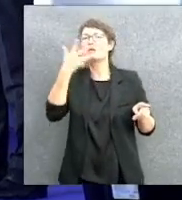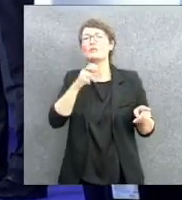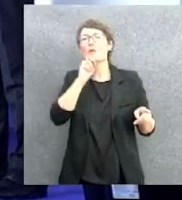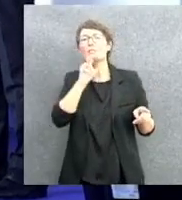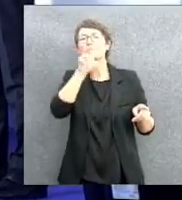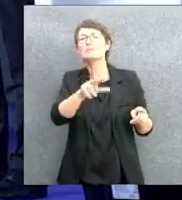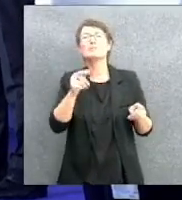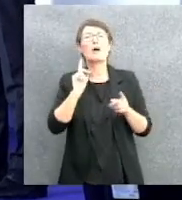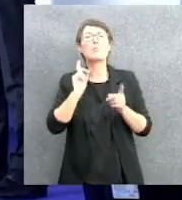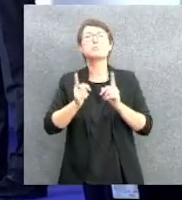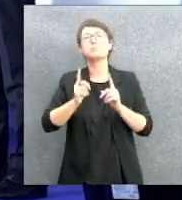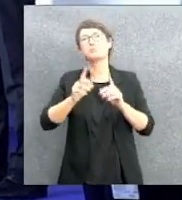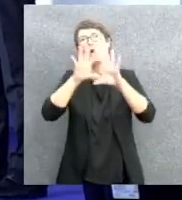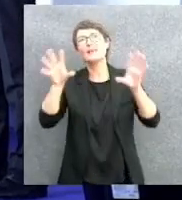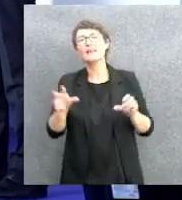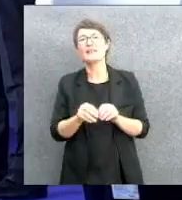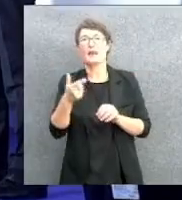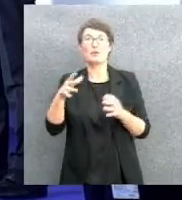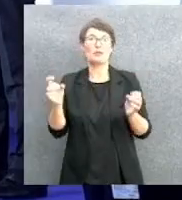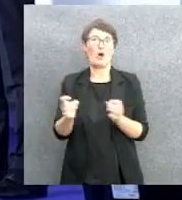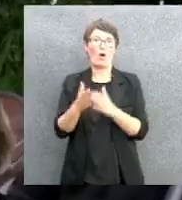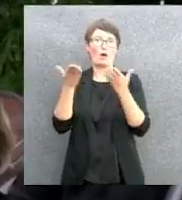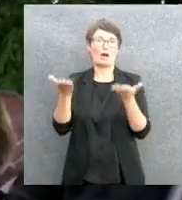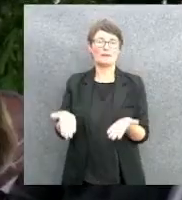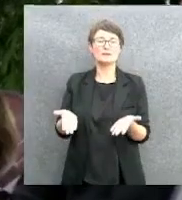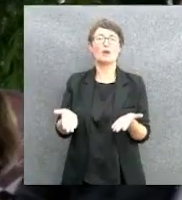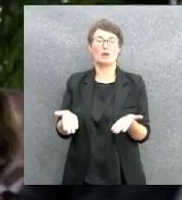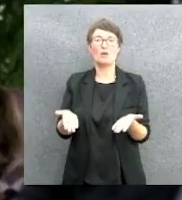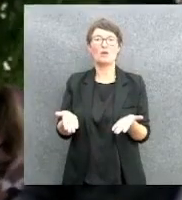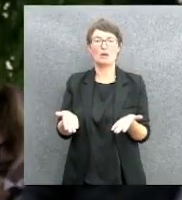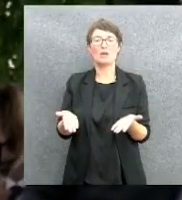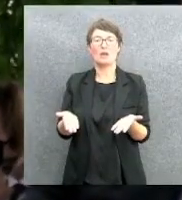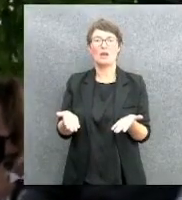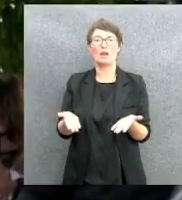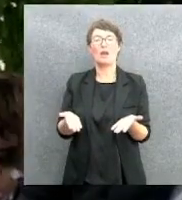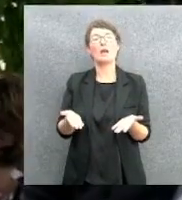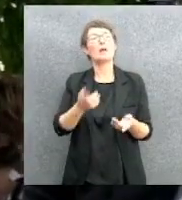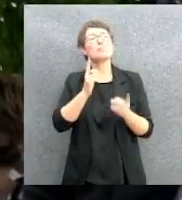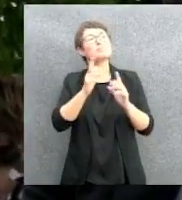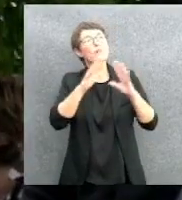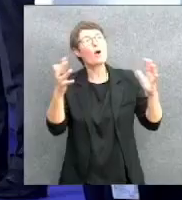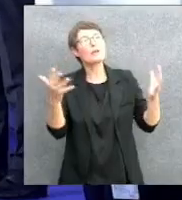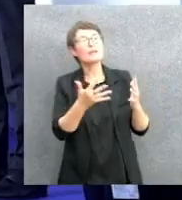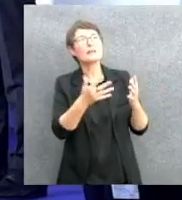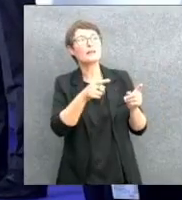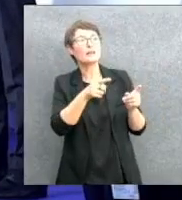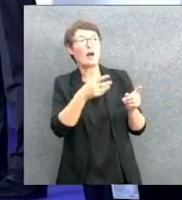che forse l'occasione è quella giusta, di cui in qualche modo abbisognerebbe la sua agenzia?